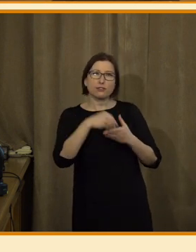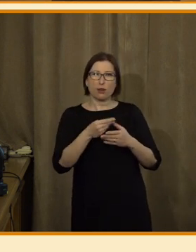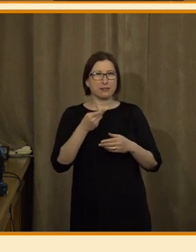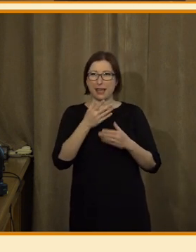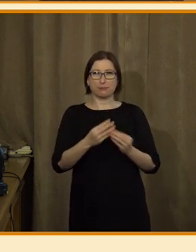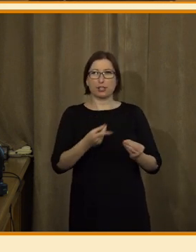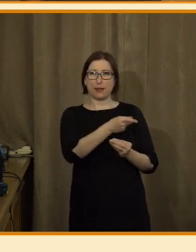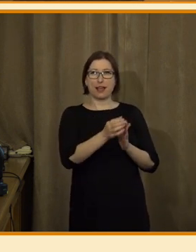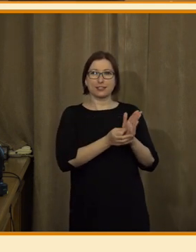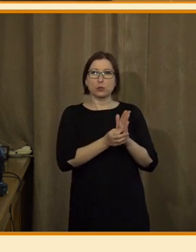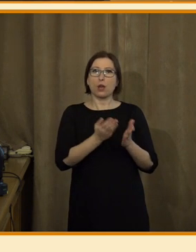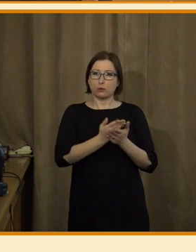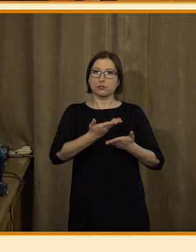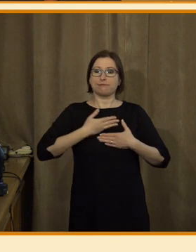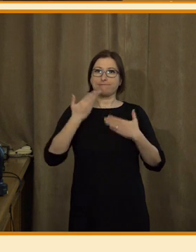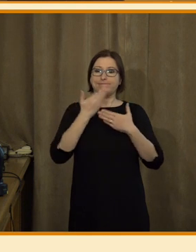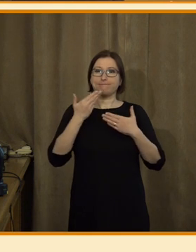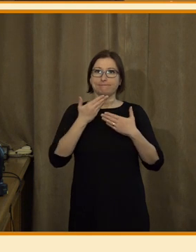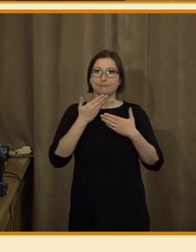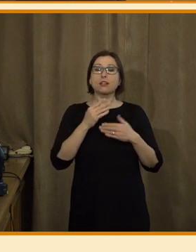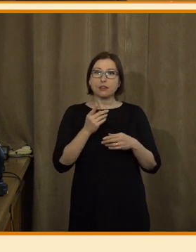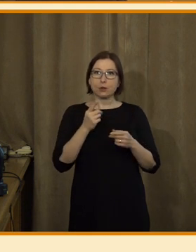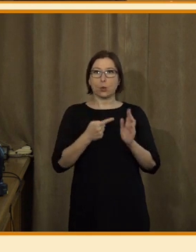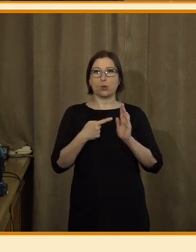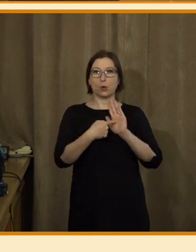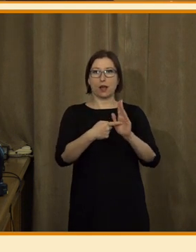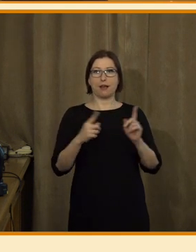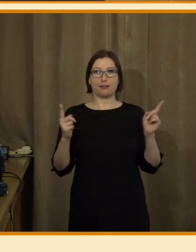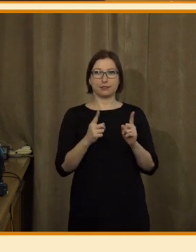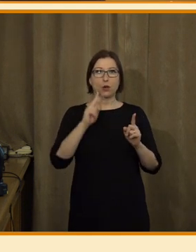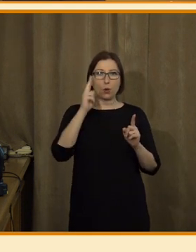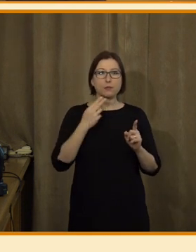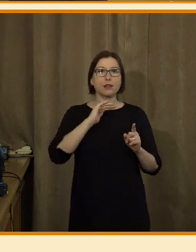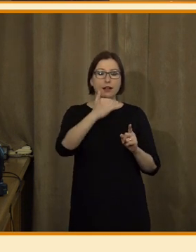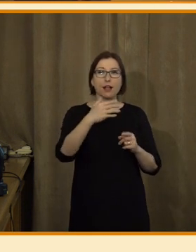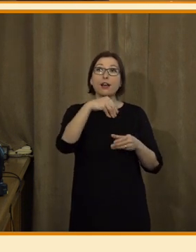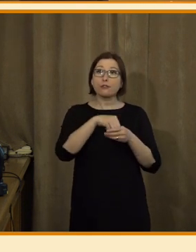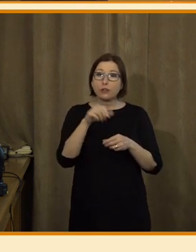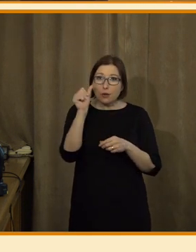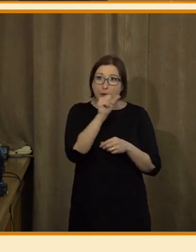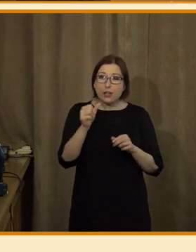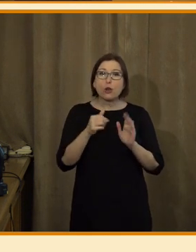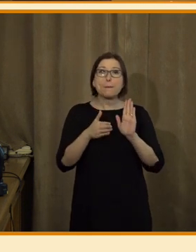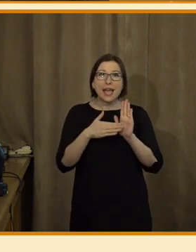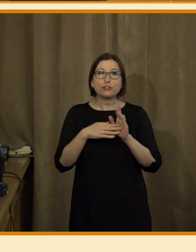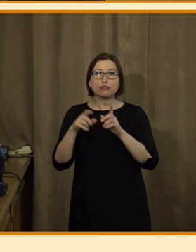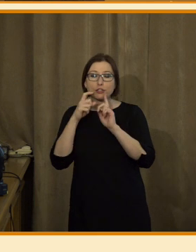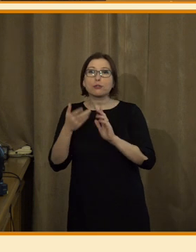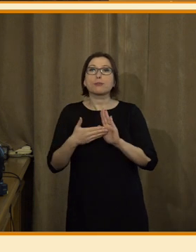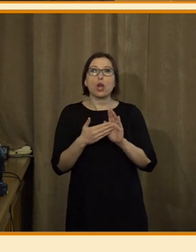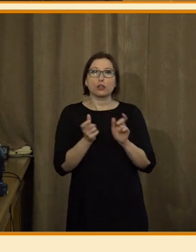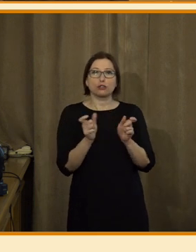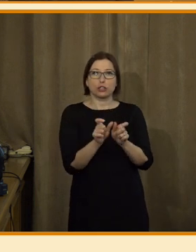nepříjemné a může vám to přidělat. Tak děkuju za tuto ukázku. Bylo to napsáno game changer. Je to jasný. Game changer proč?